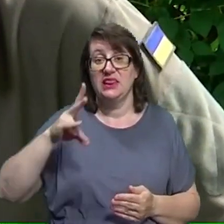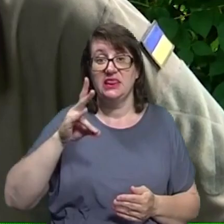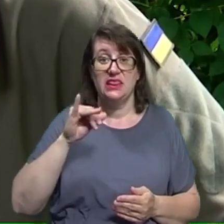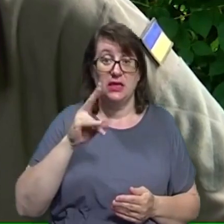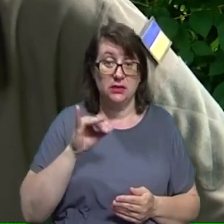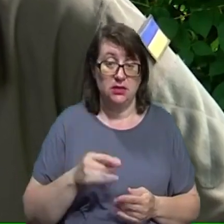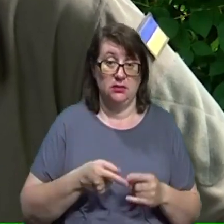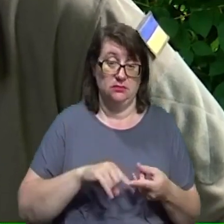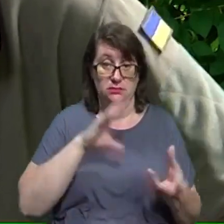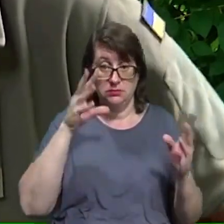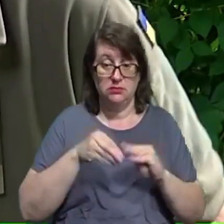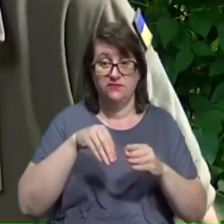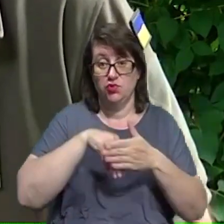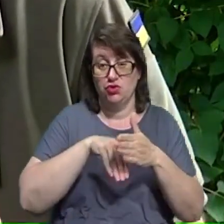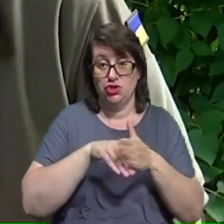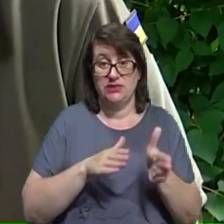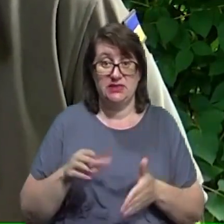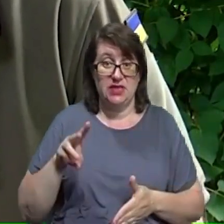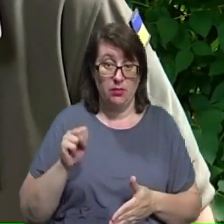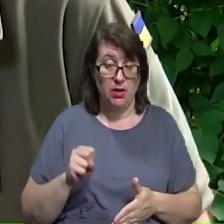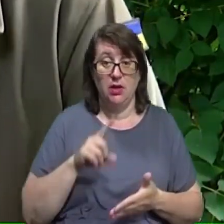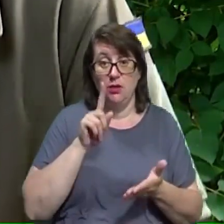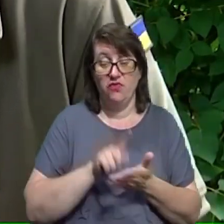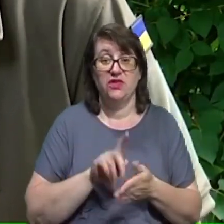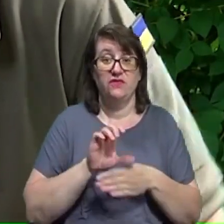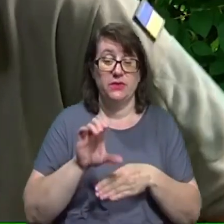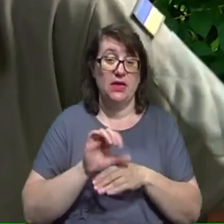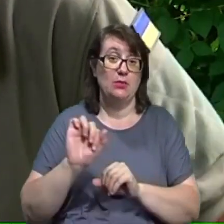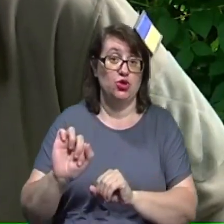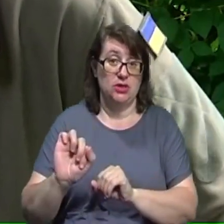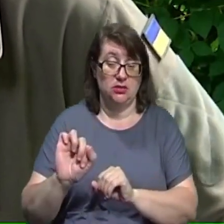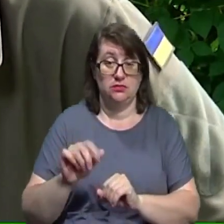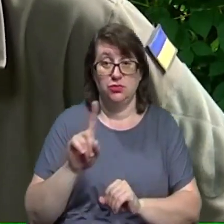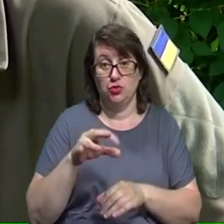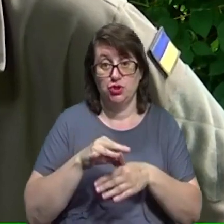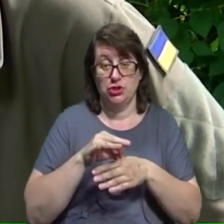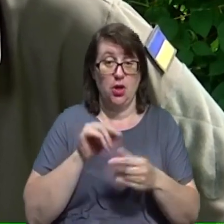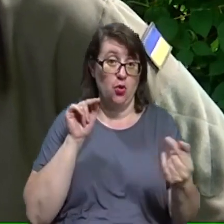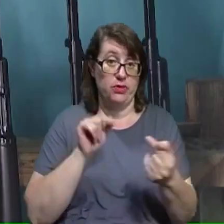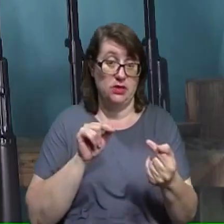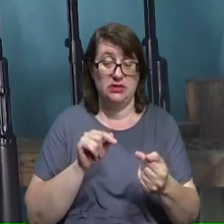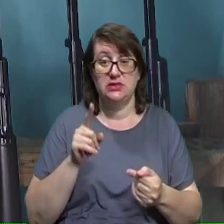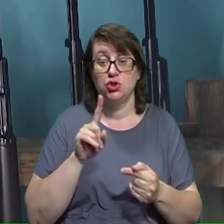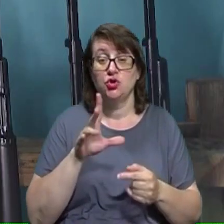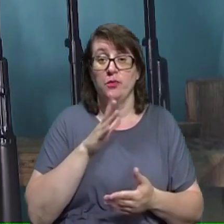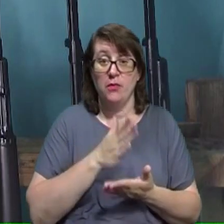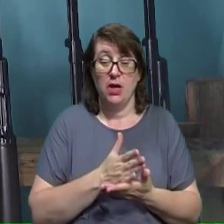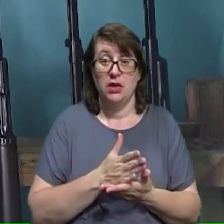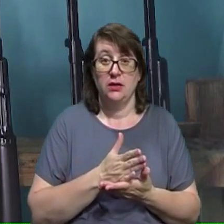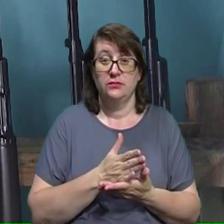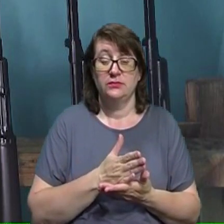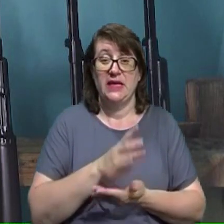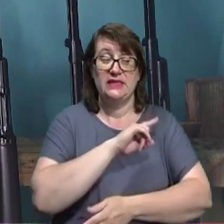внутрішня система, вона має виробляти імунітет, для того, щоб шкіра опиралася, для того, щоб вона мала сильну